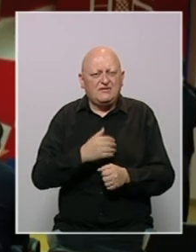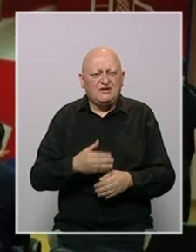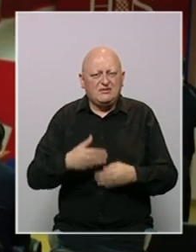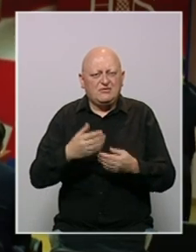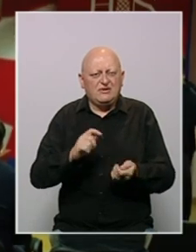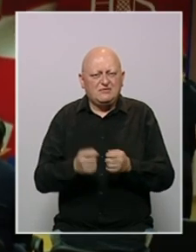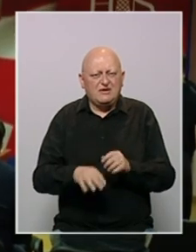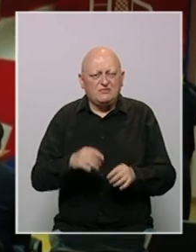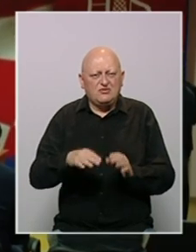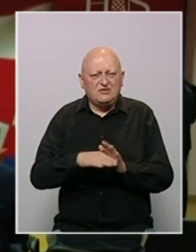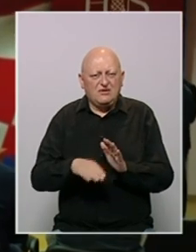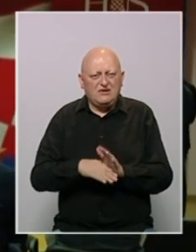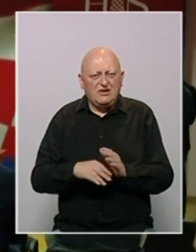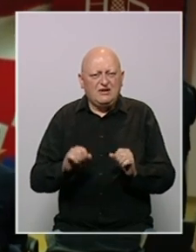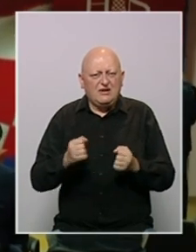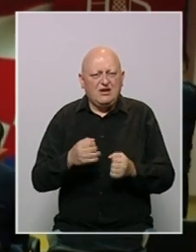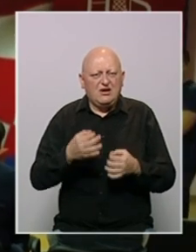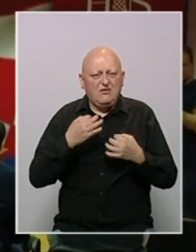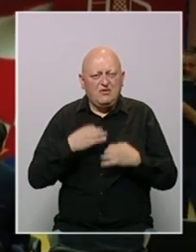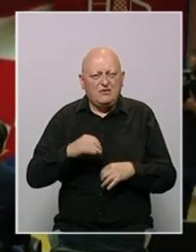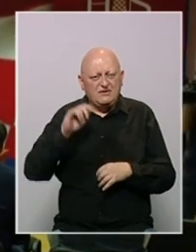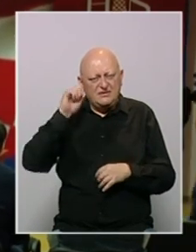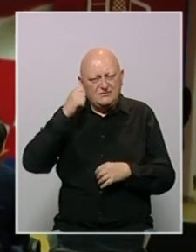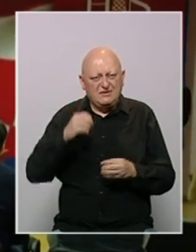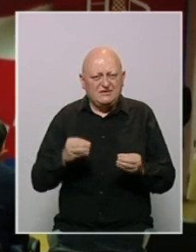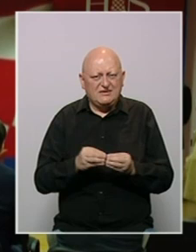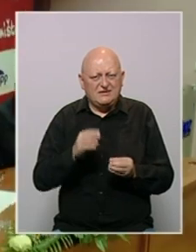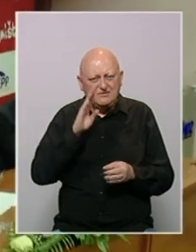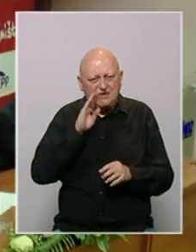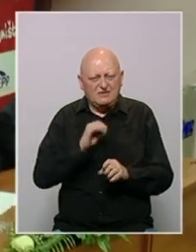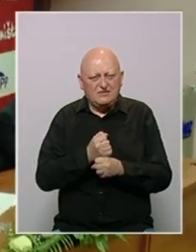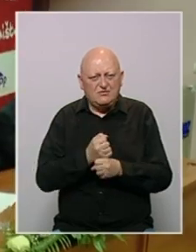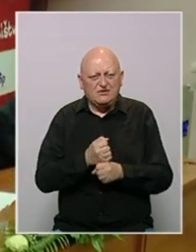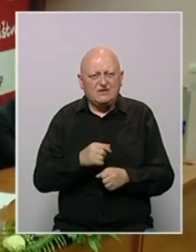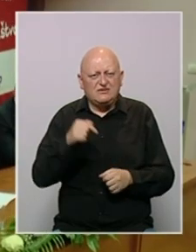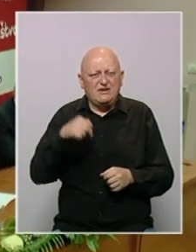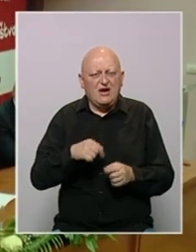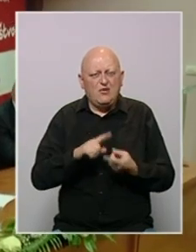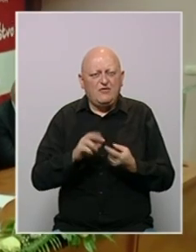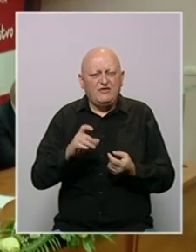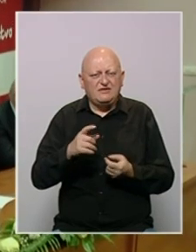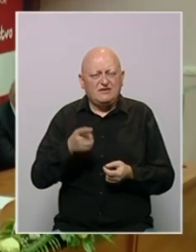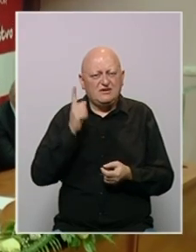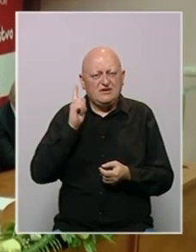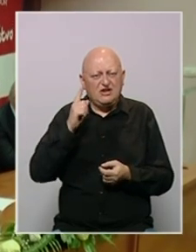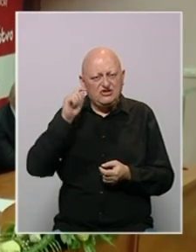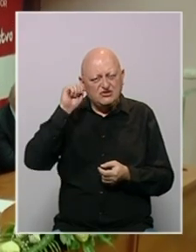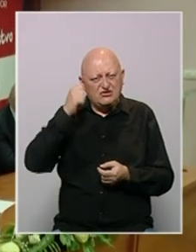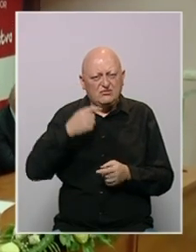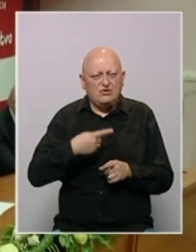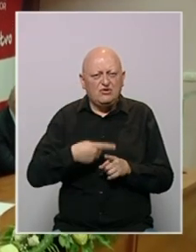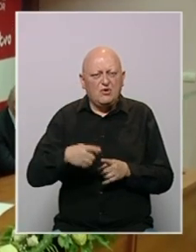hrvatski prijedlog izmjena izbornog zakona. Reagovao i predsjednik jevrijske zajednice u Bosni i Hercegovini Jakub Finci,